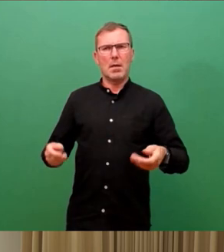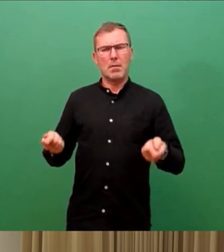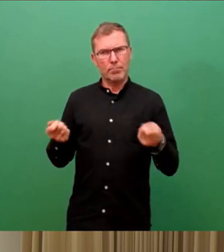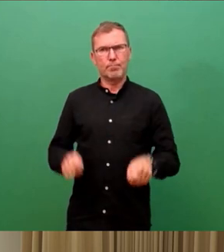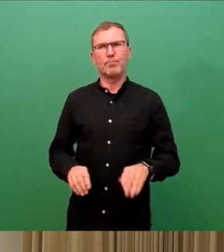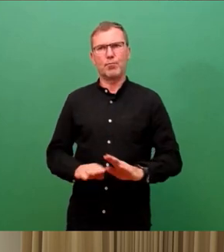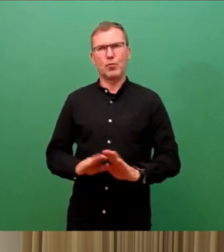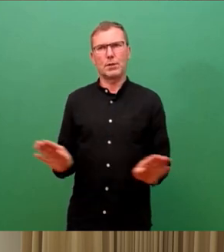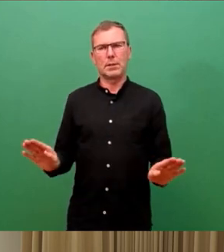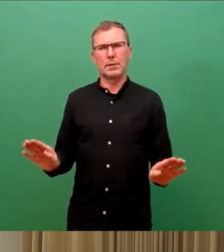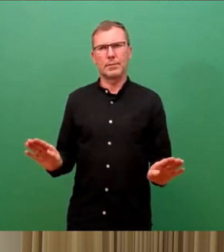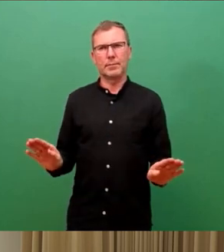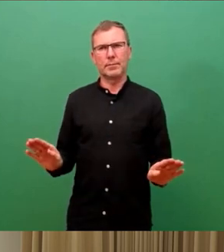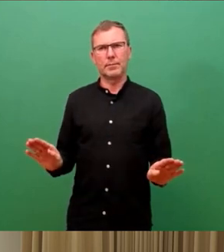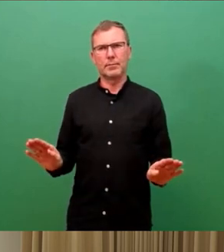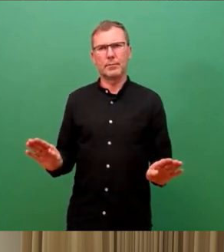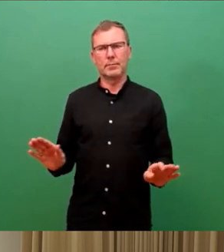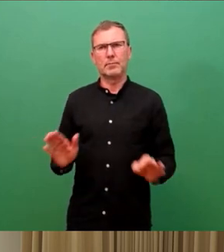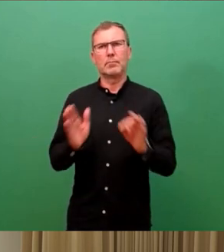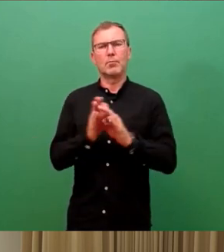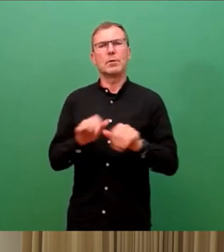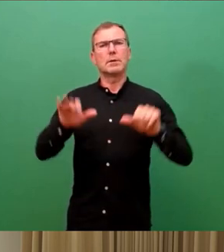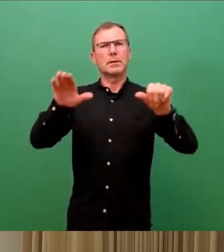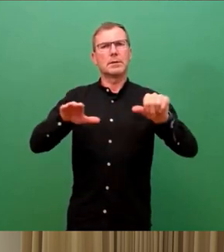und der Punkt 16 absolviert.